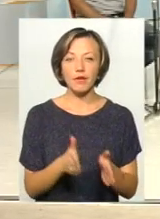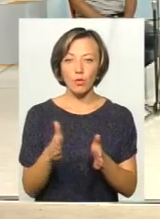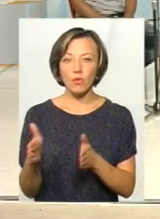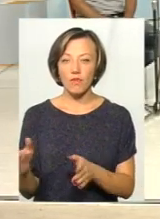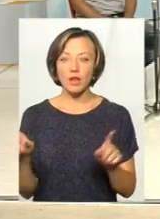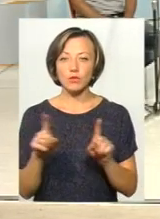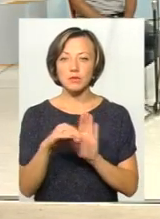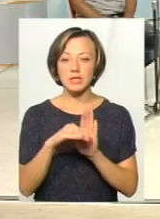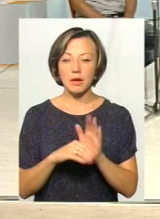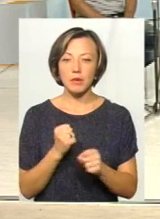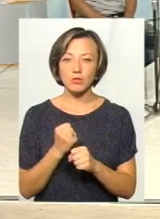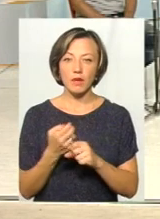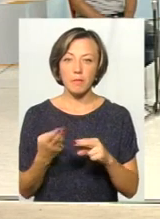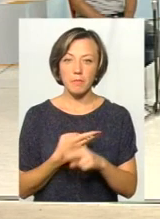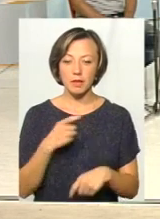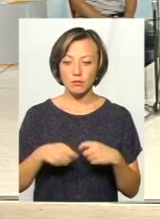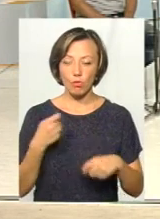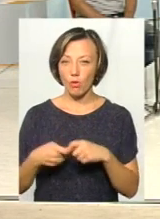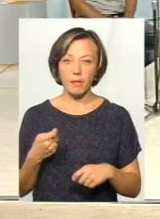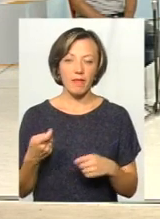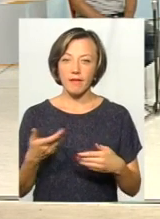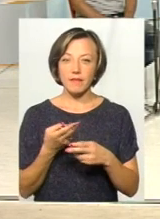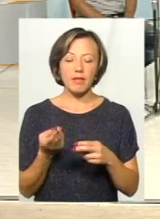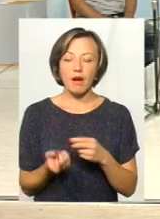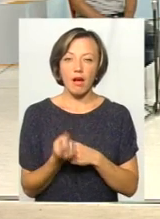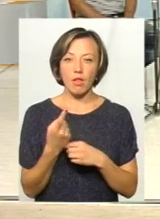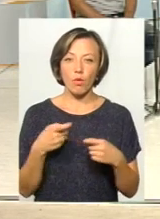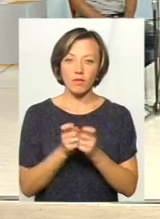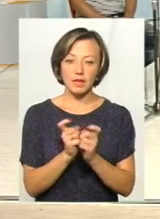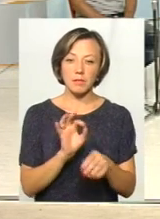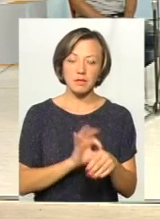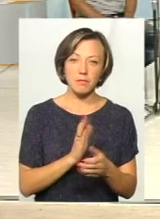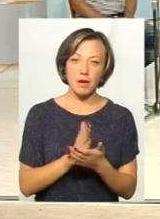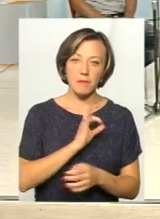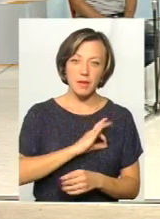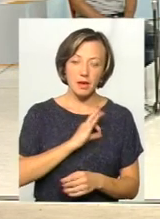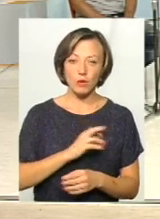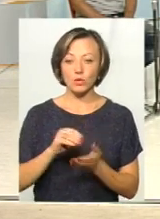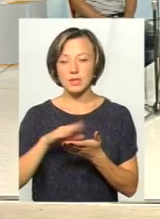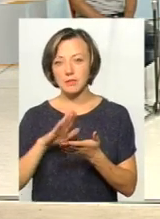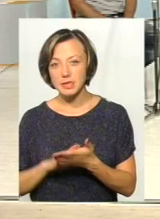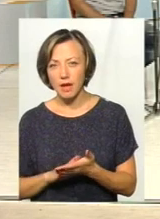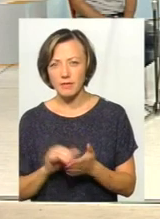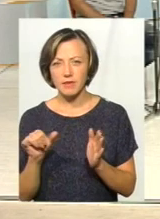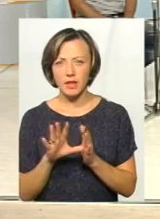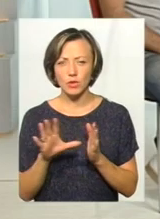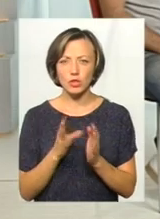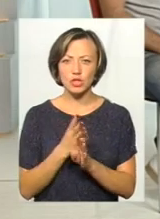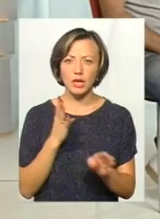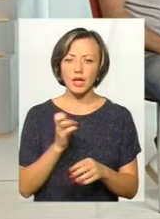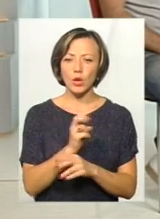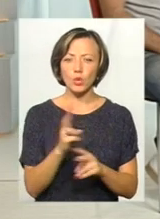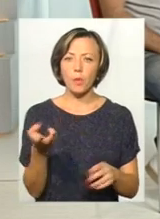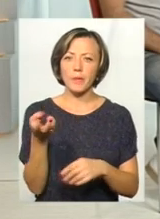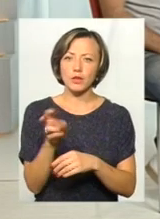система працювала без збоїв не виникало конфліктів між пацієнтами, які мають пільги, між тими, хто записався в електронній черзі, між тими,